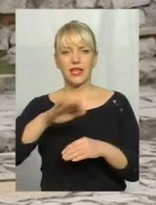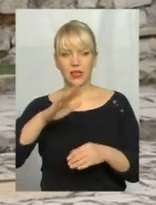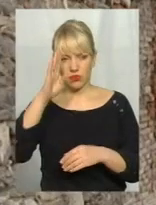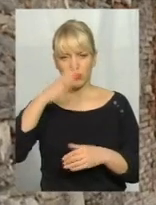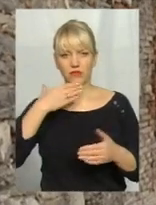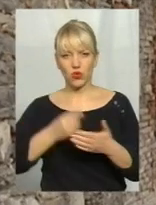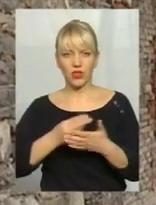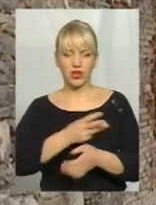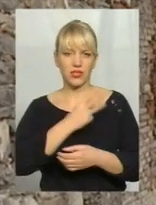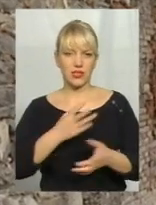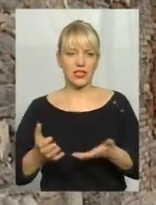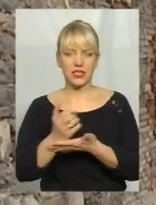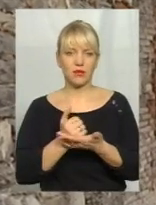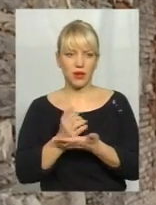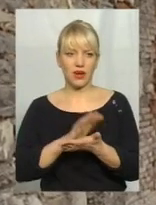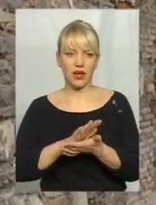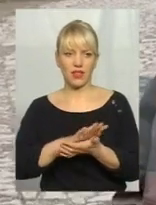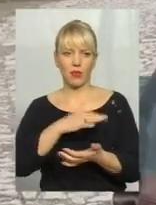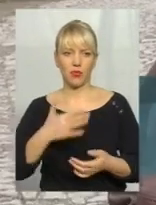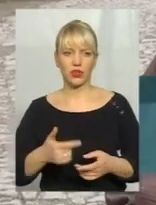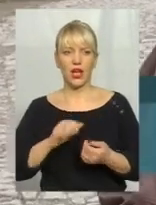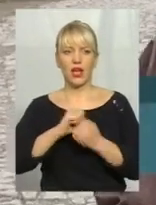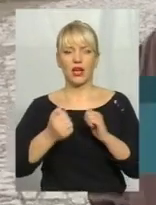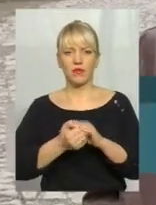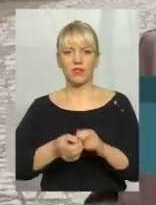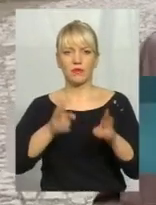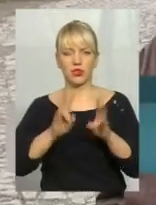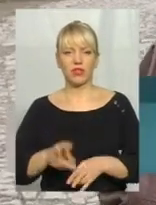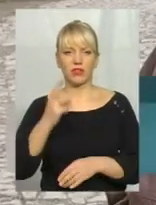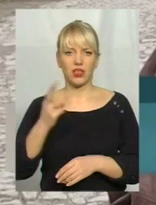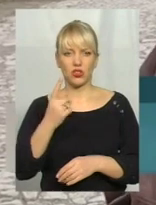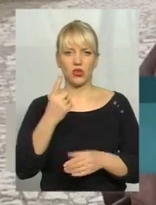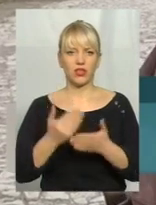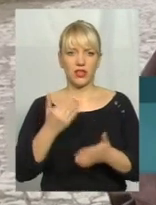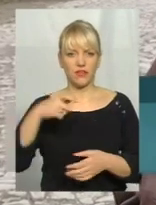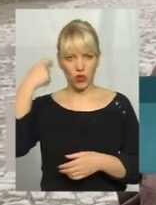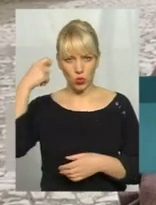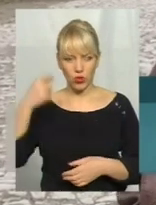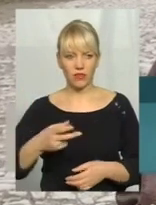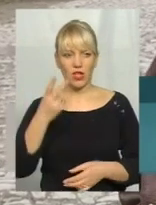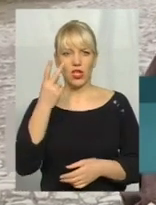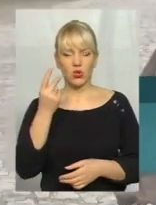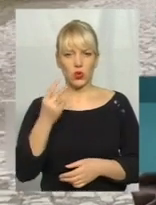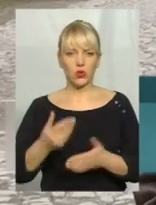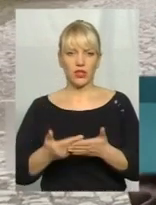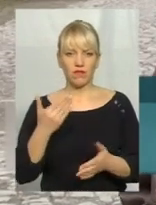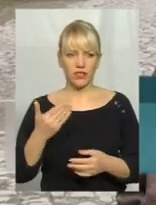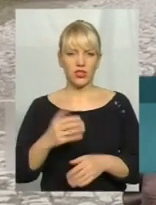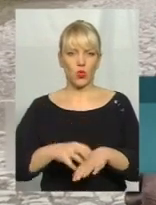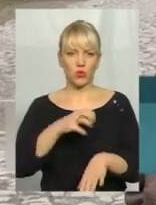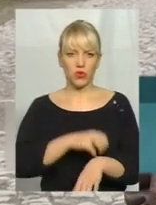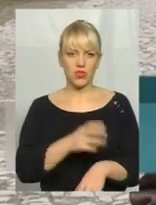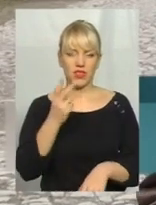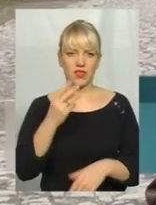власної ініціативи збирає непотріб. Кам'янець постраждав тричі. Один раз від турків, один раз від комуністів